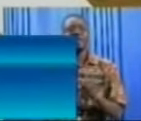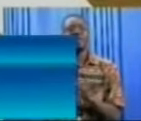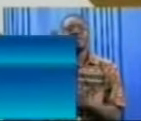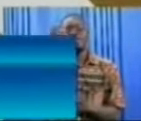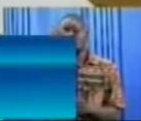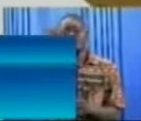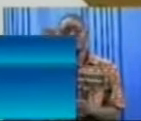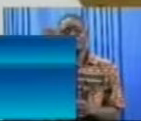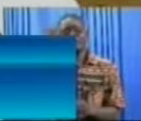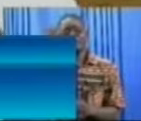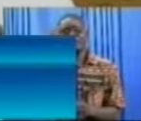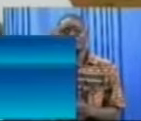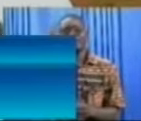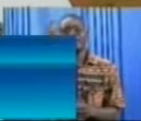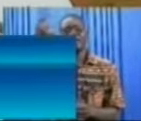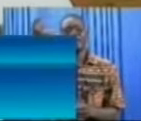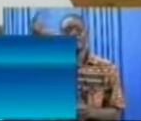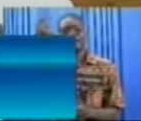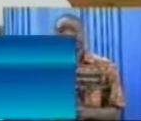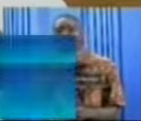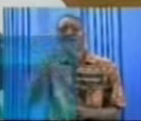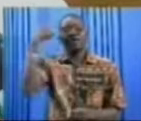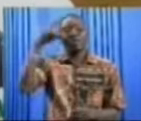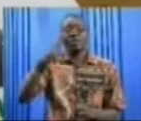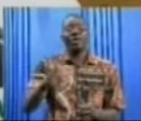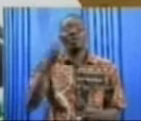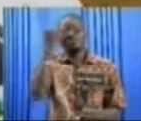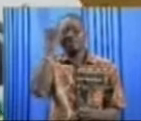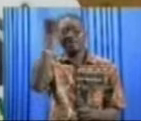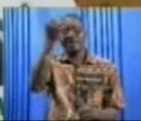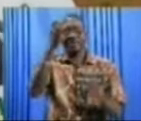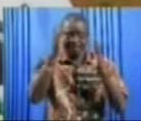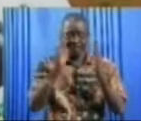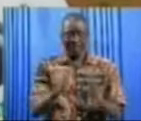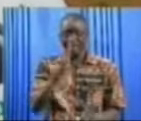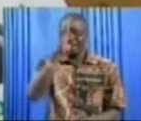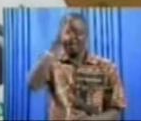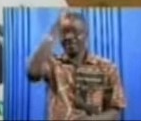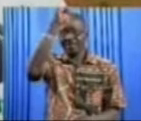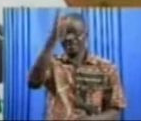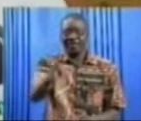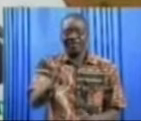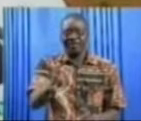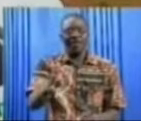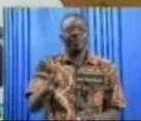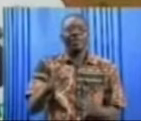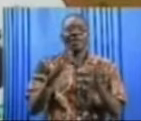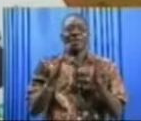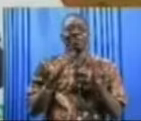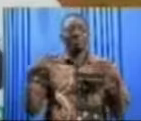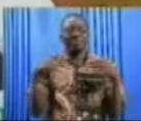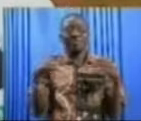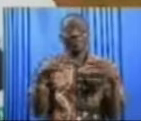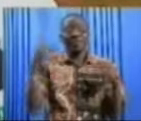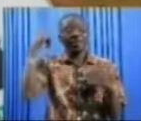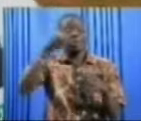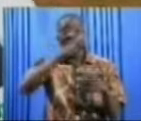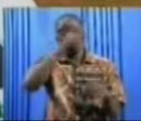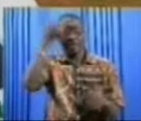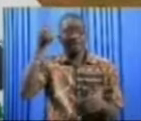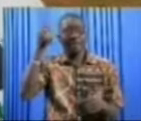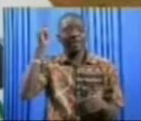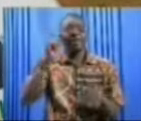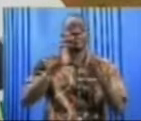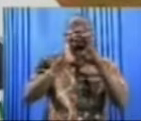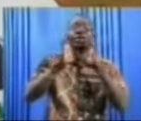un créateur, un innovateur ou un inventeur qui a aujourd'hui peur de crier,'innover, parce que simplement, il se dit ce qu'il va crier